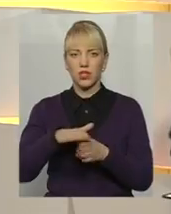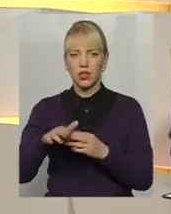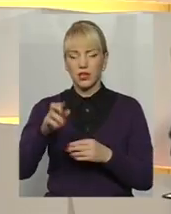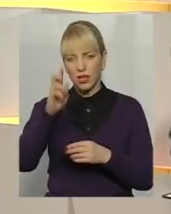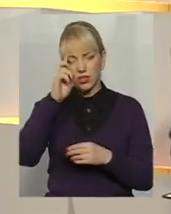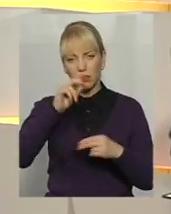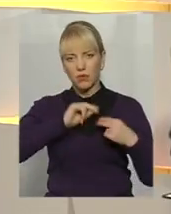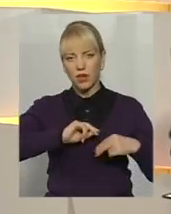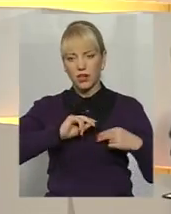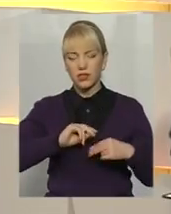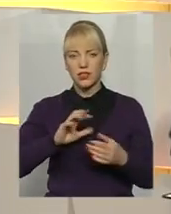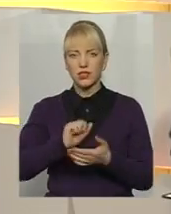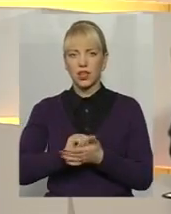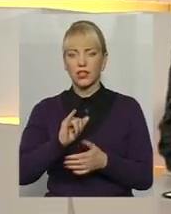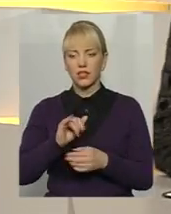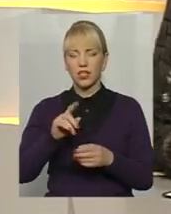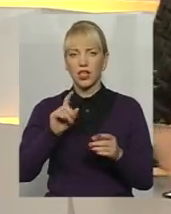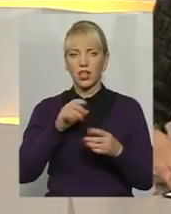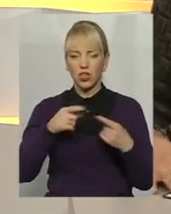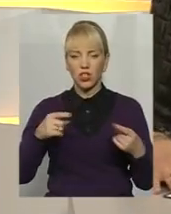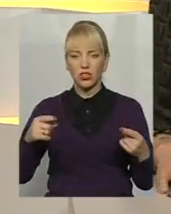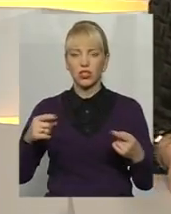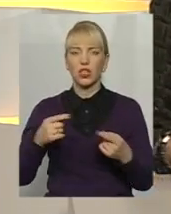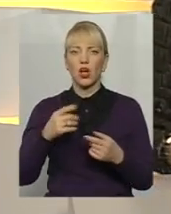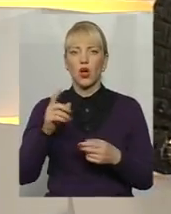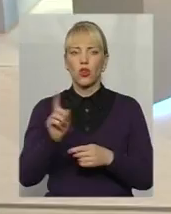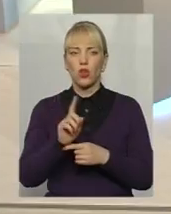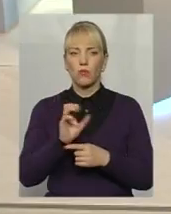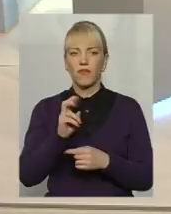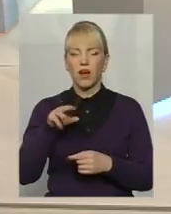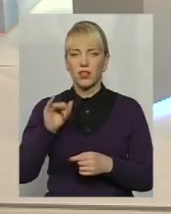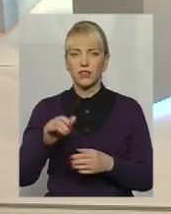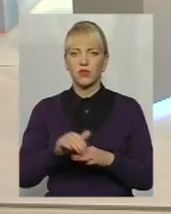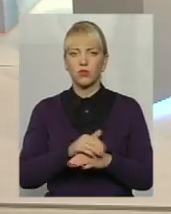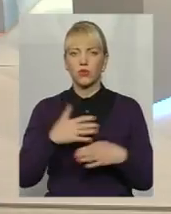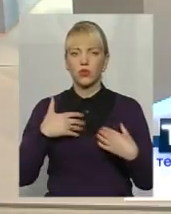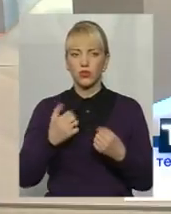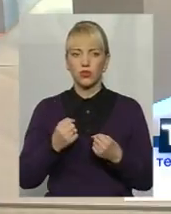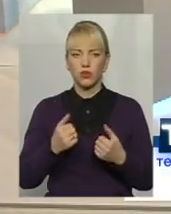нормативно-правових актів держпраці у Хмельницькій області. Доброго здоров'я, шановні гості. Власне,